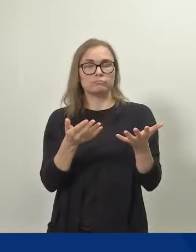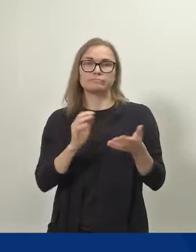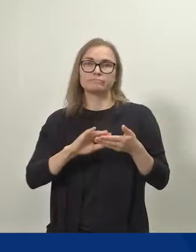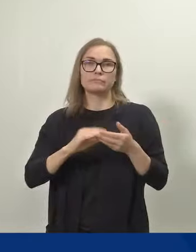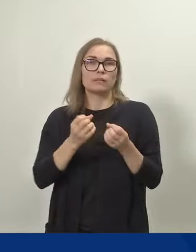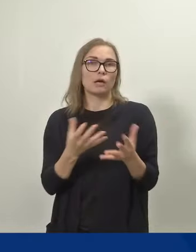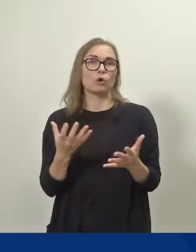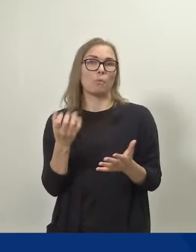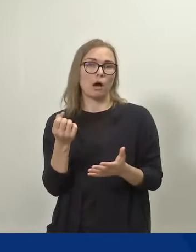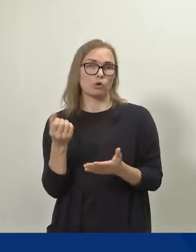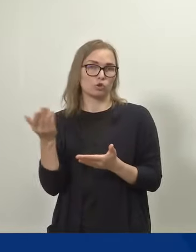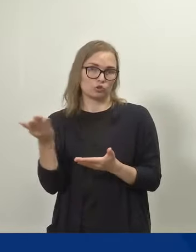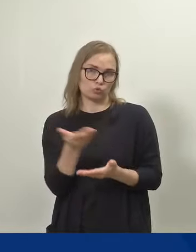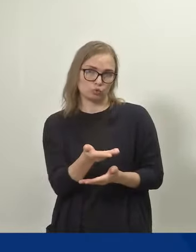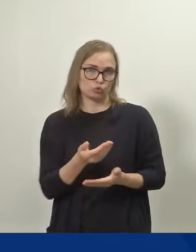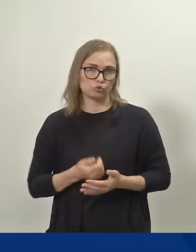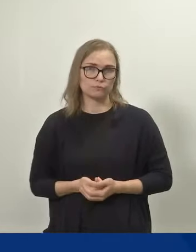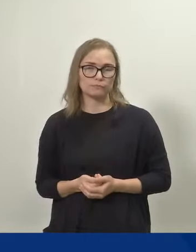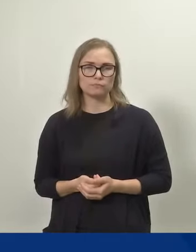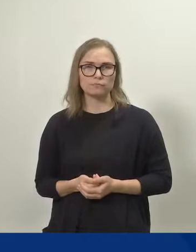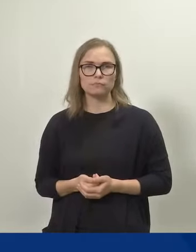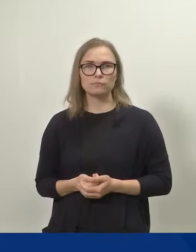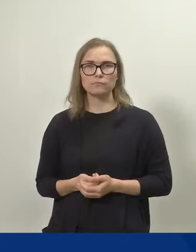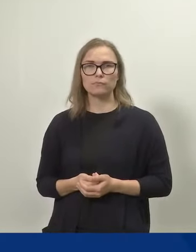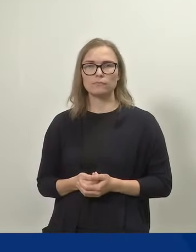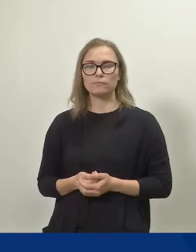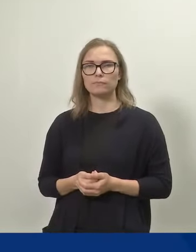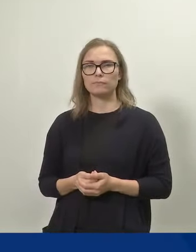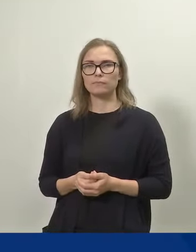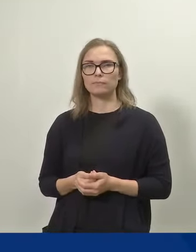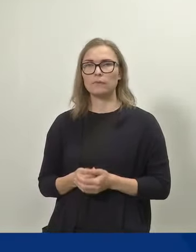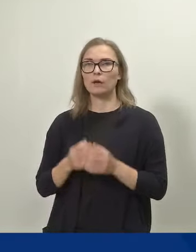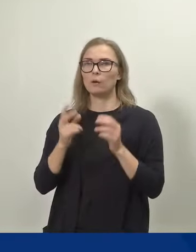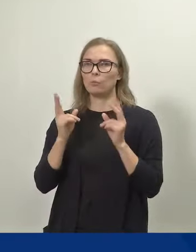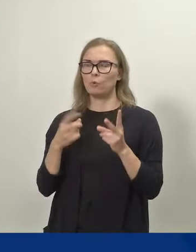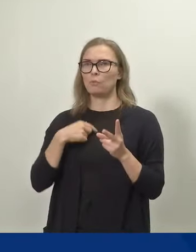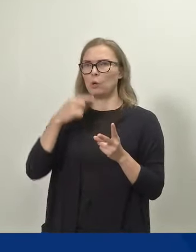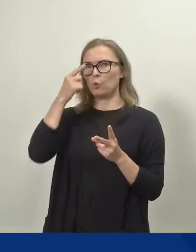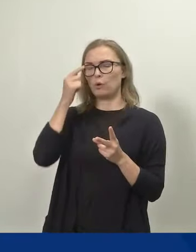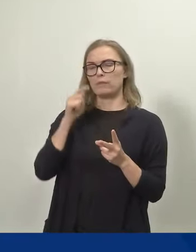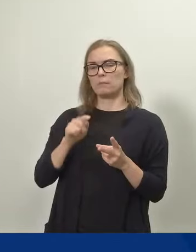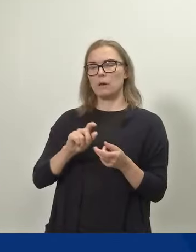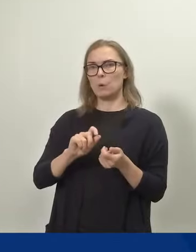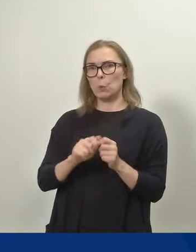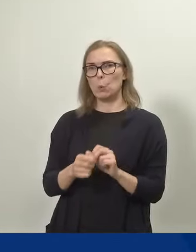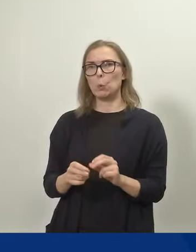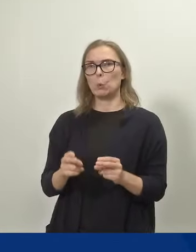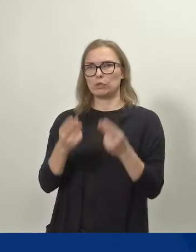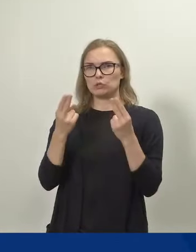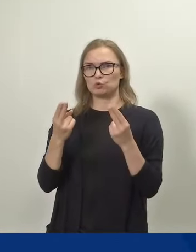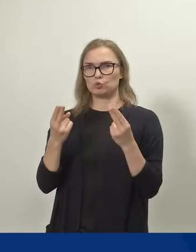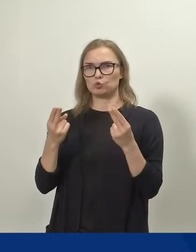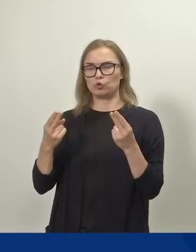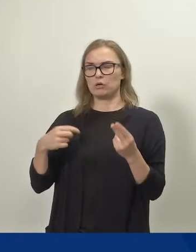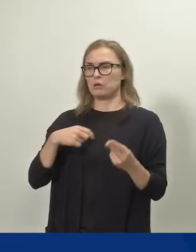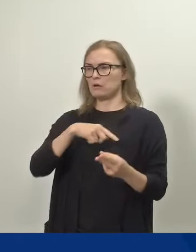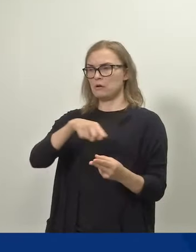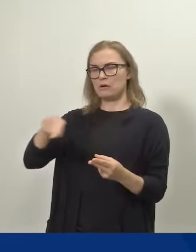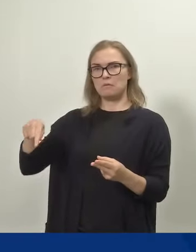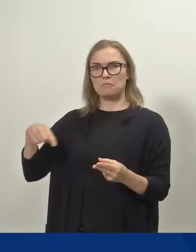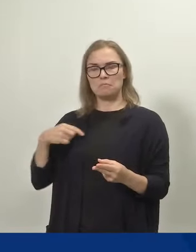Ja, että yleisösa että muuttuu muuttua, muuttua että